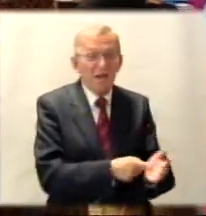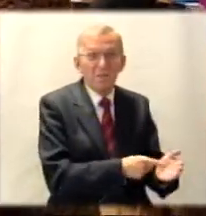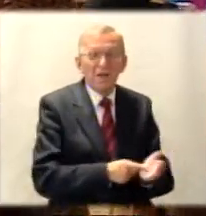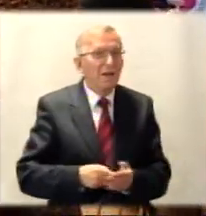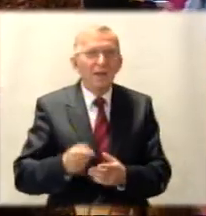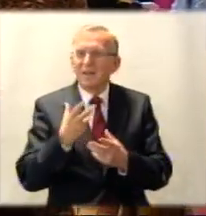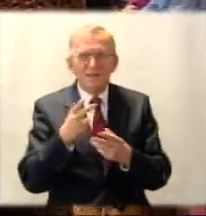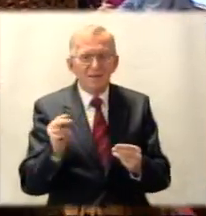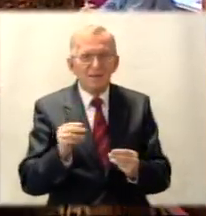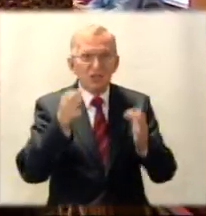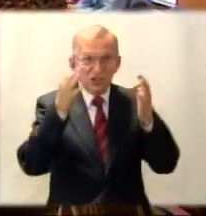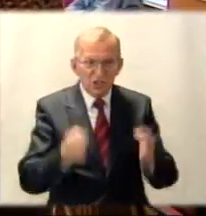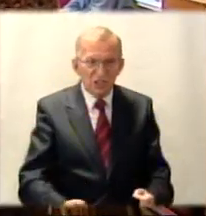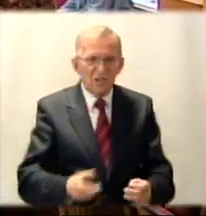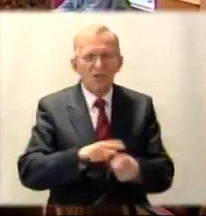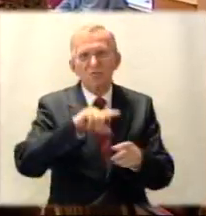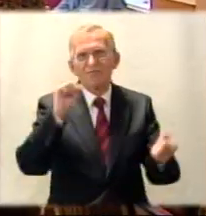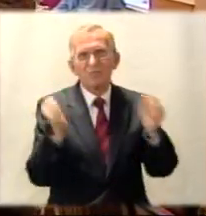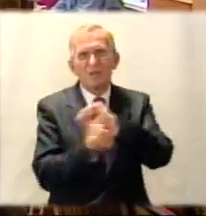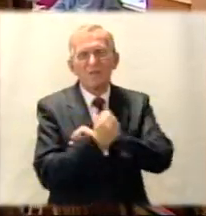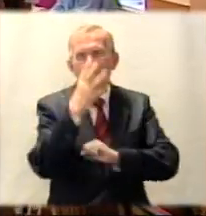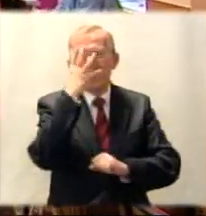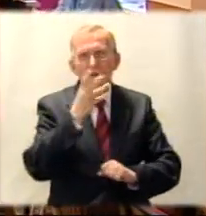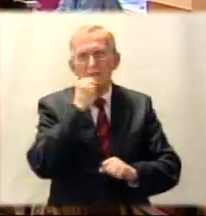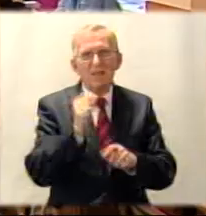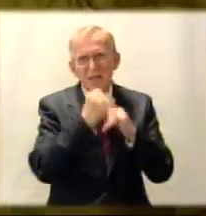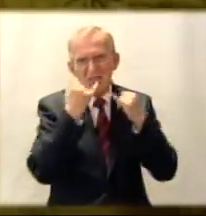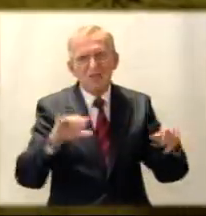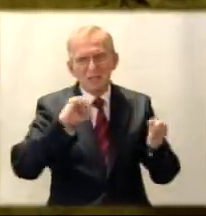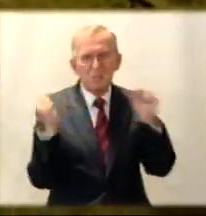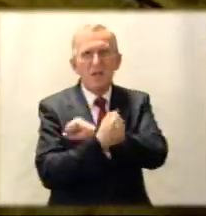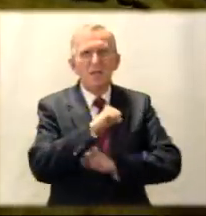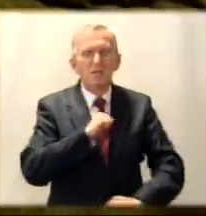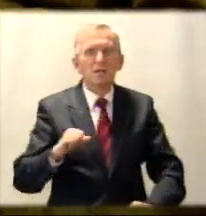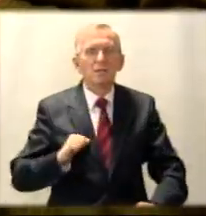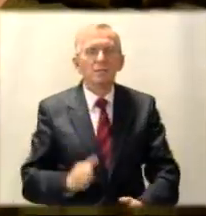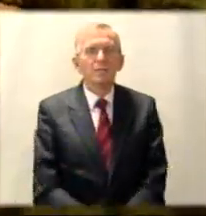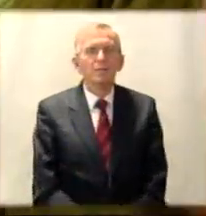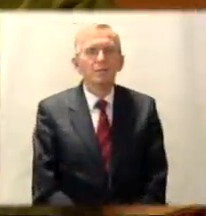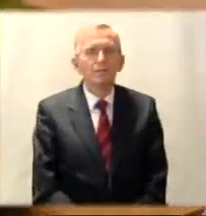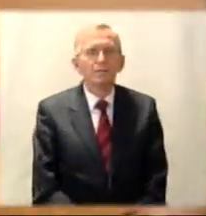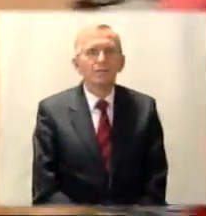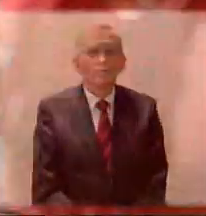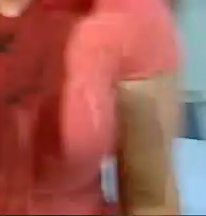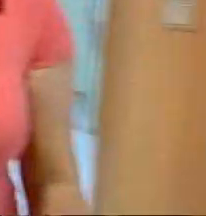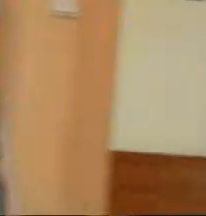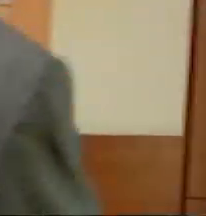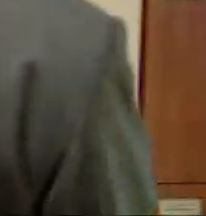Jednak dzisiaj to zupełnie wygląda inaczej i zmienia się. Ja muszę wejść tam, tak?